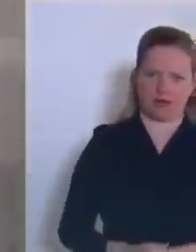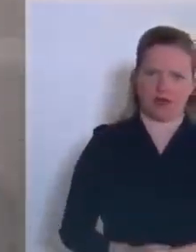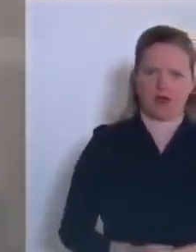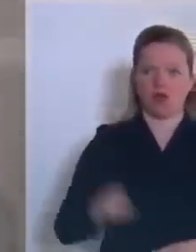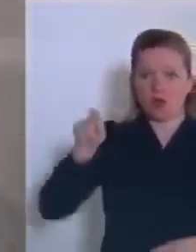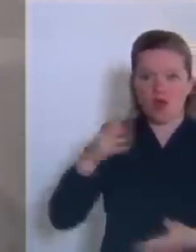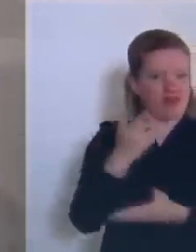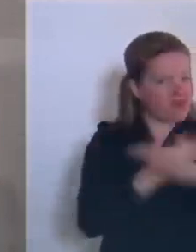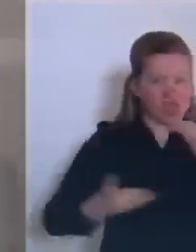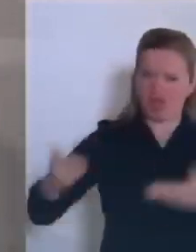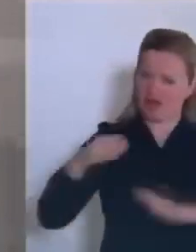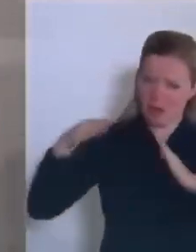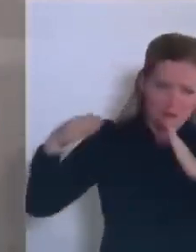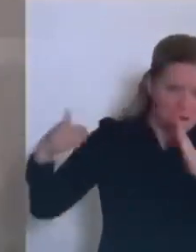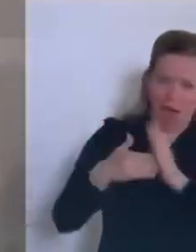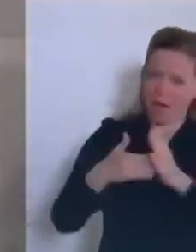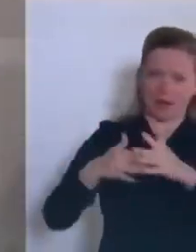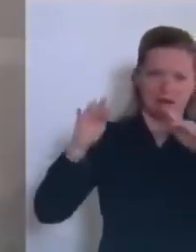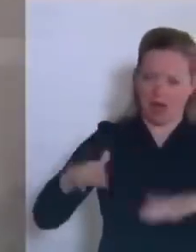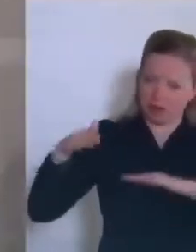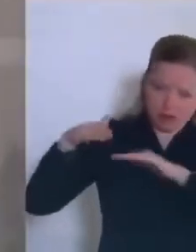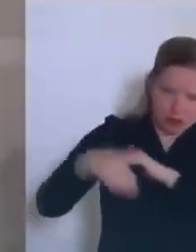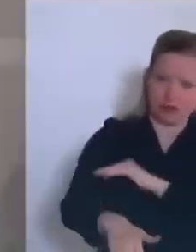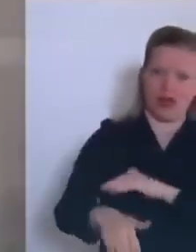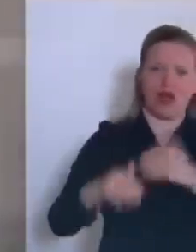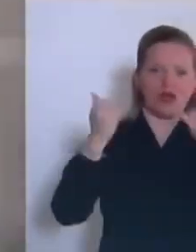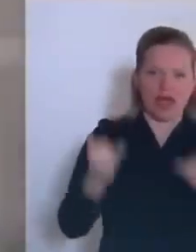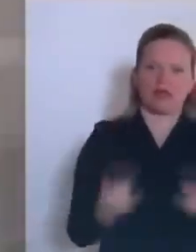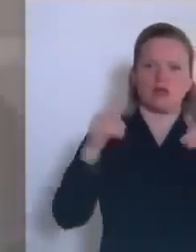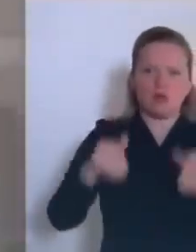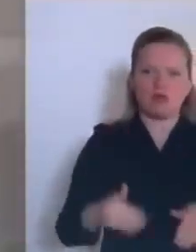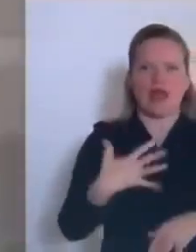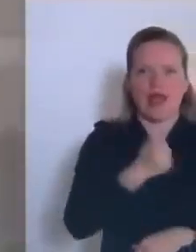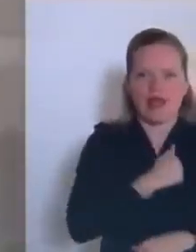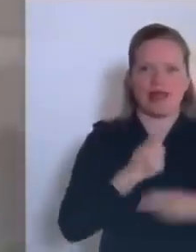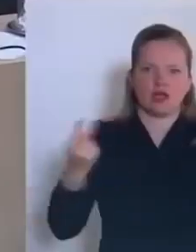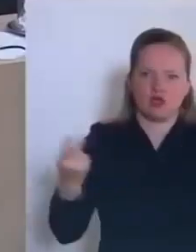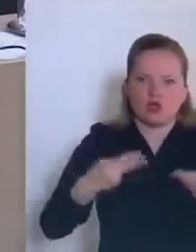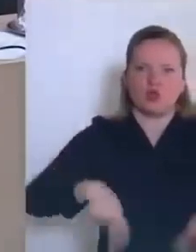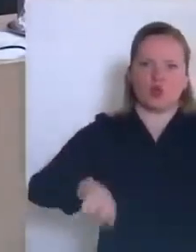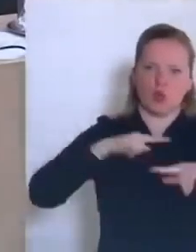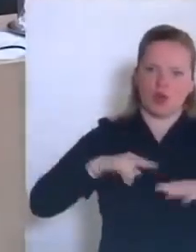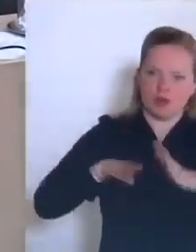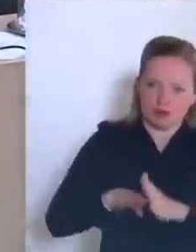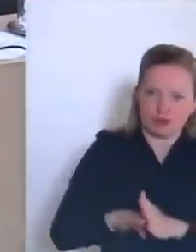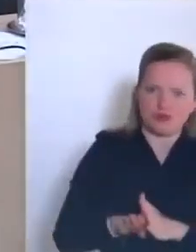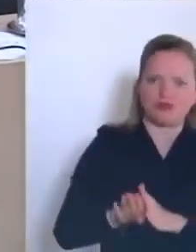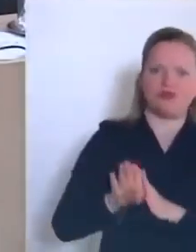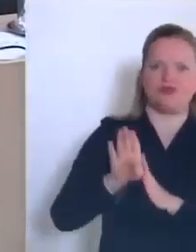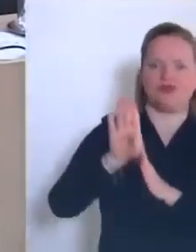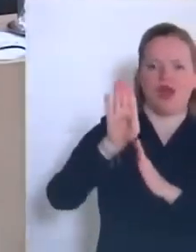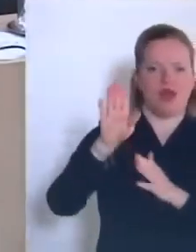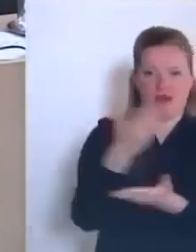E questo è il vostro problema, perché hanno la verità. Signore e signore, dato che avete raso al suolo la nostra economia, ora